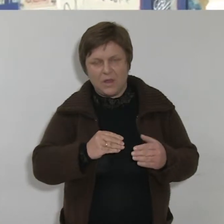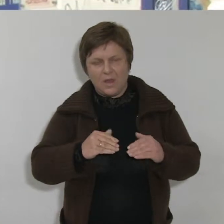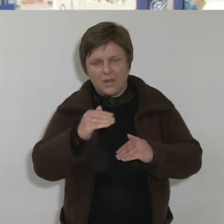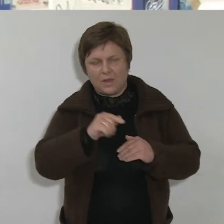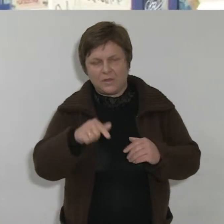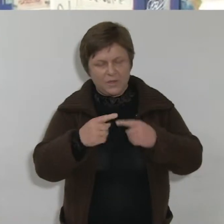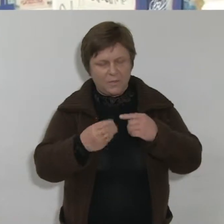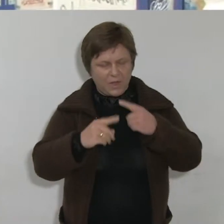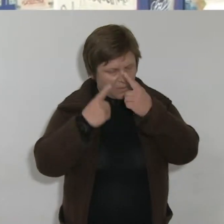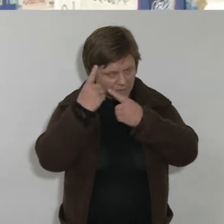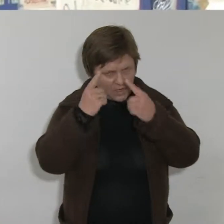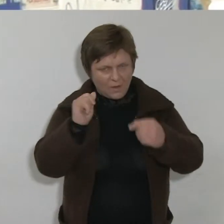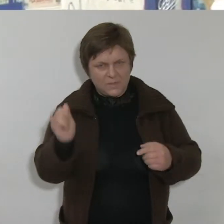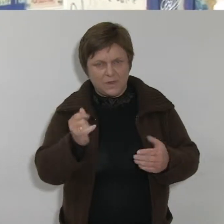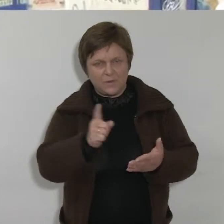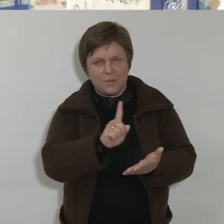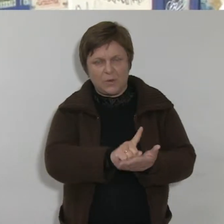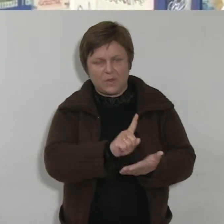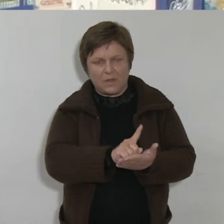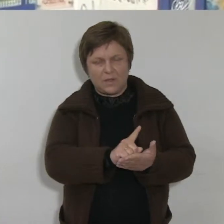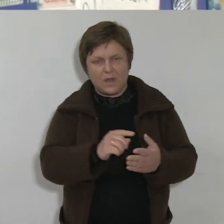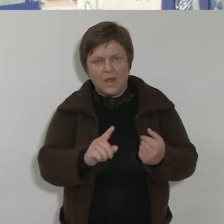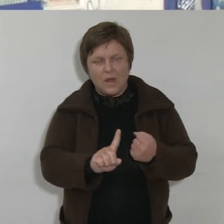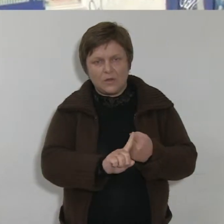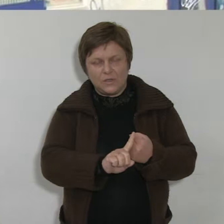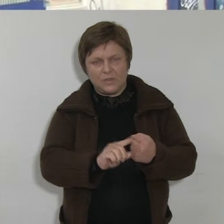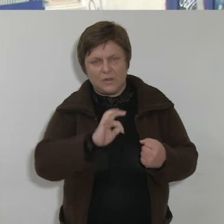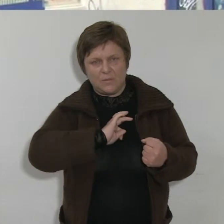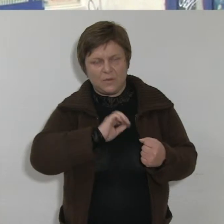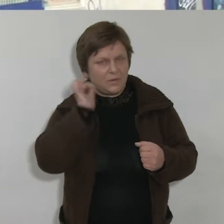moja siostra, ale myślę, że to jest dobra rzecz.